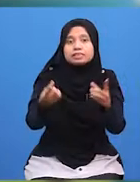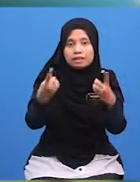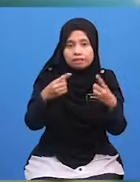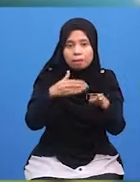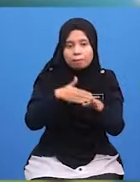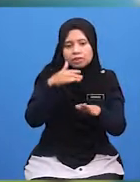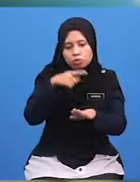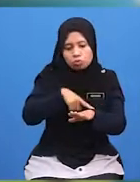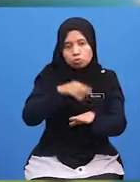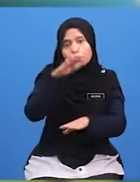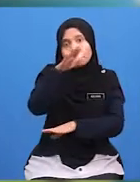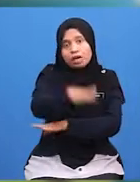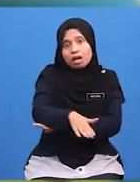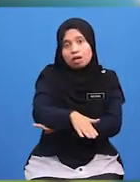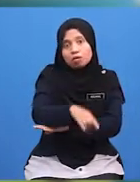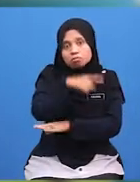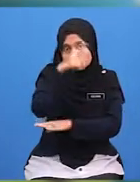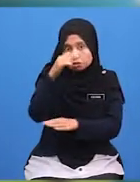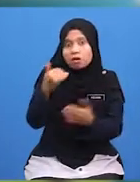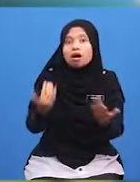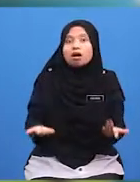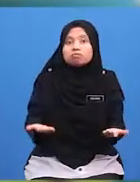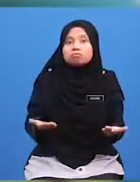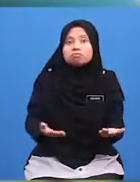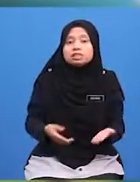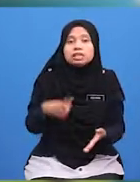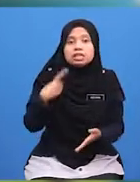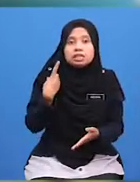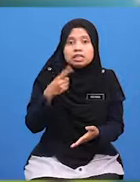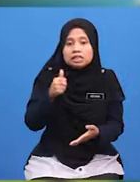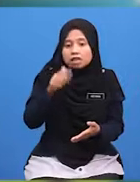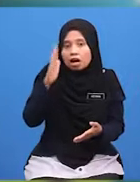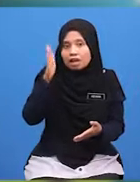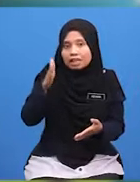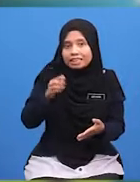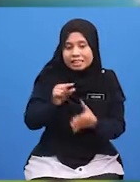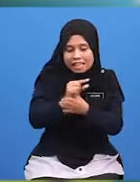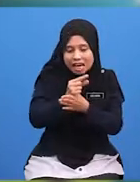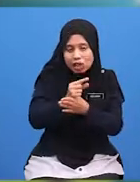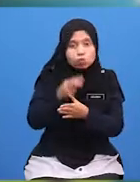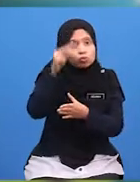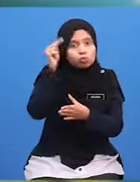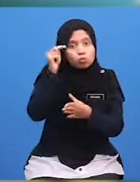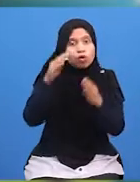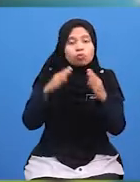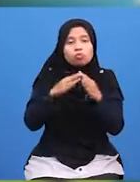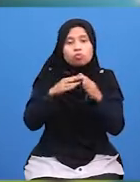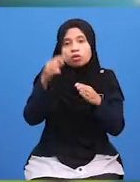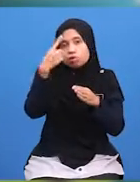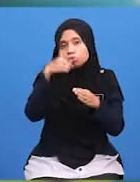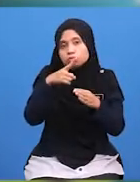Pada Waktu Malam Kerana Apa Kerana Ia akan Mengganggu Tuan rumah